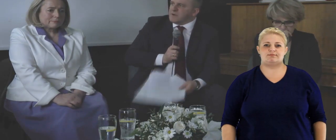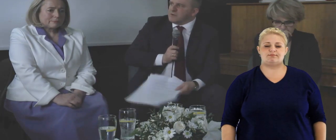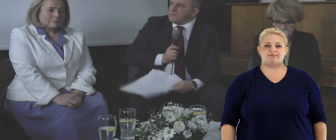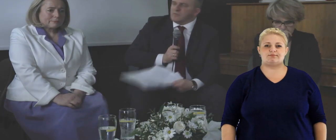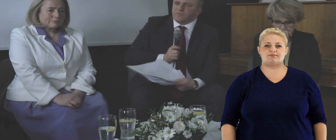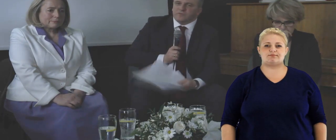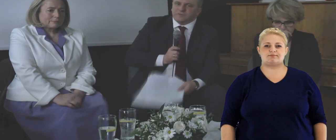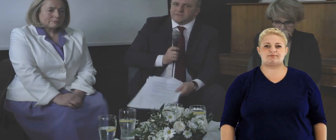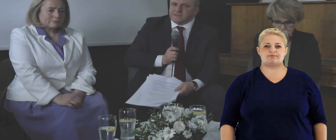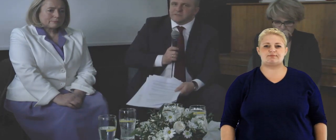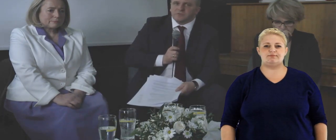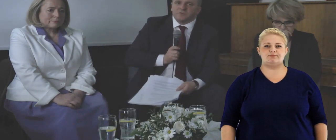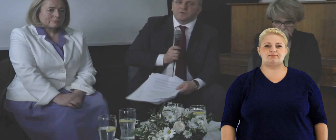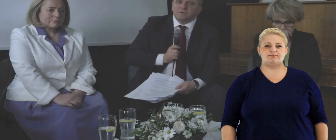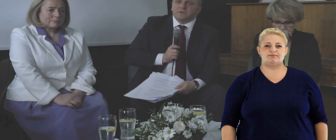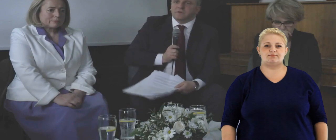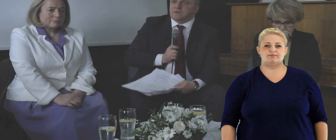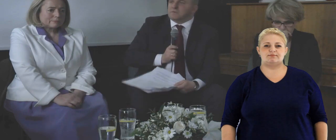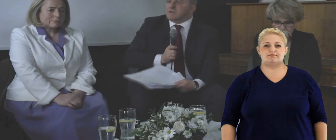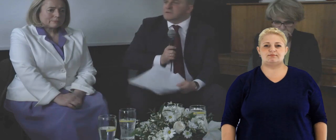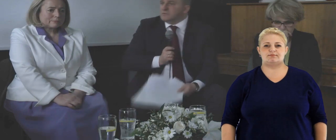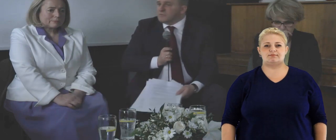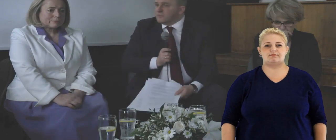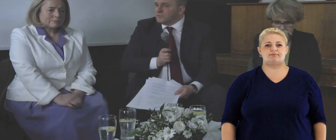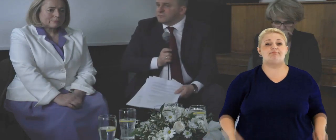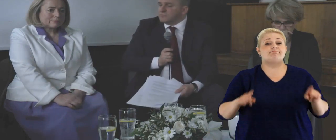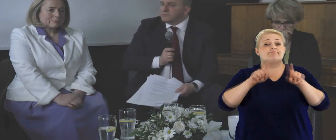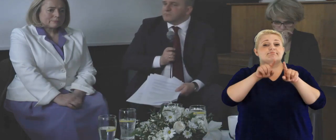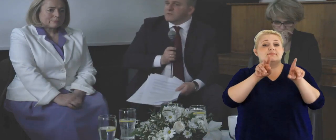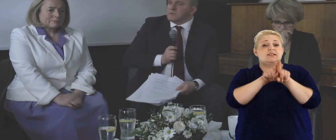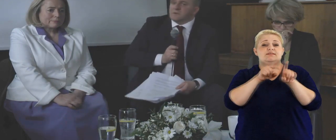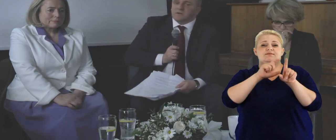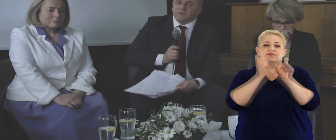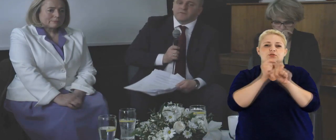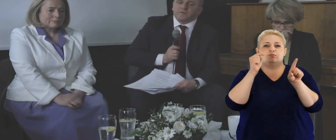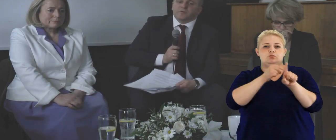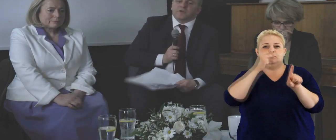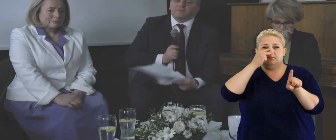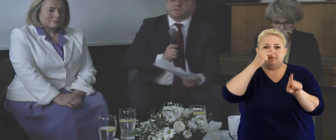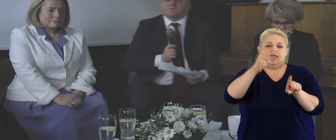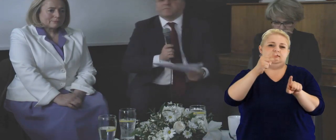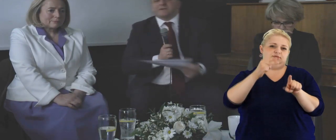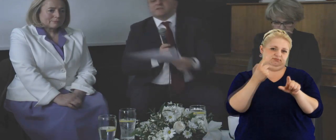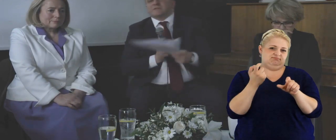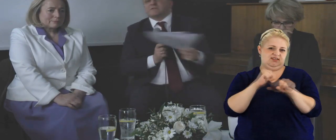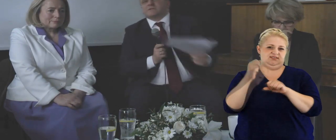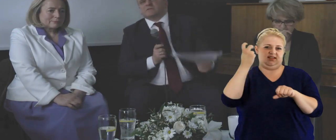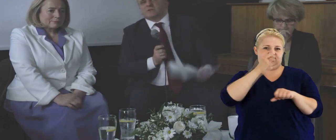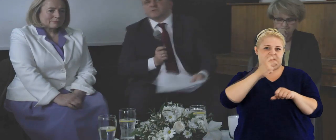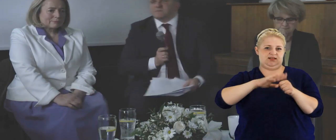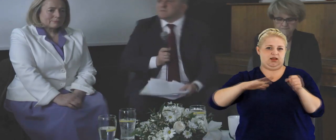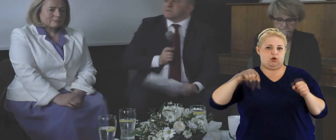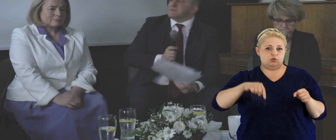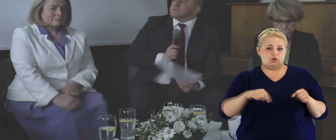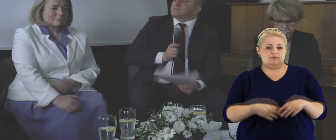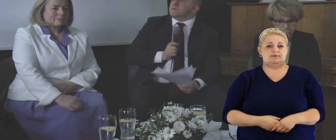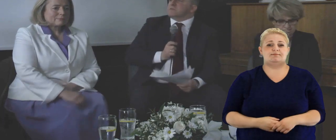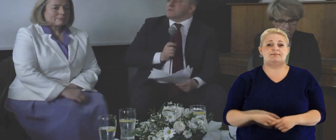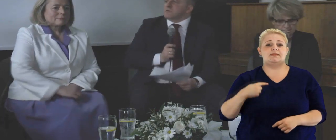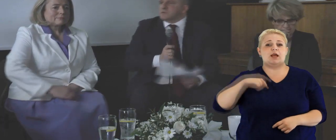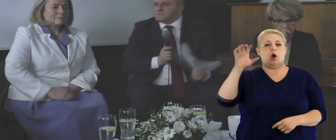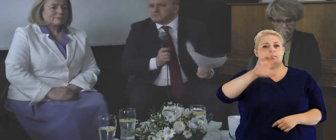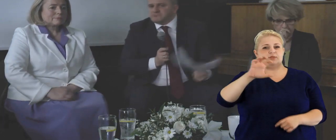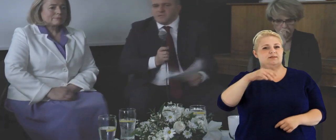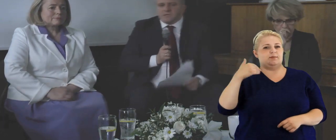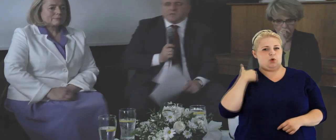korporacji, banków, biznesu, mediów, w której nie możemy patrzeć na wszystko tylko przez pryzmat interesów